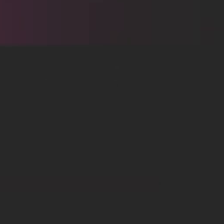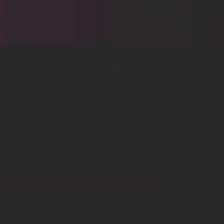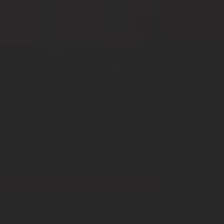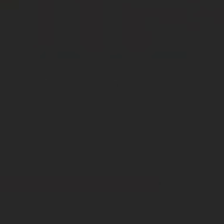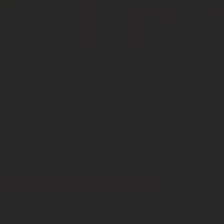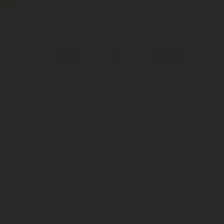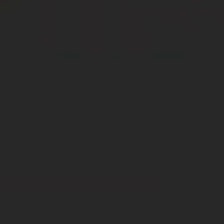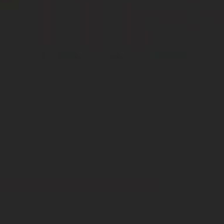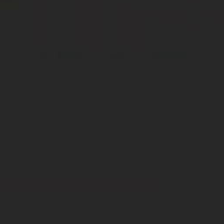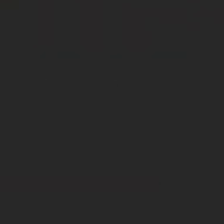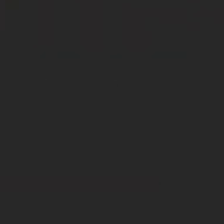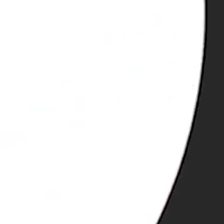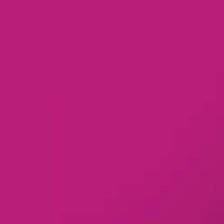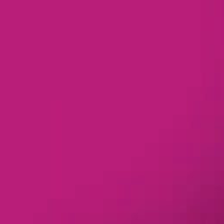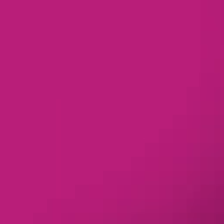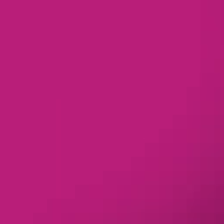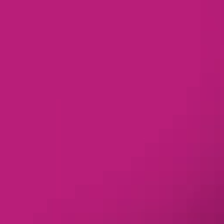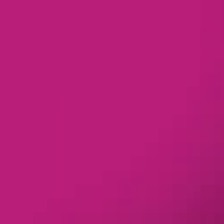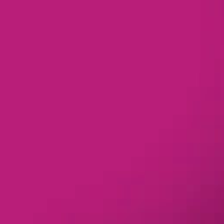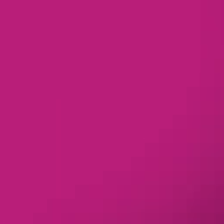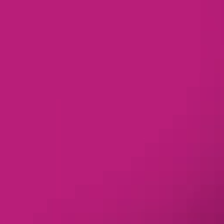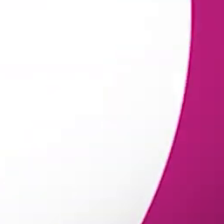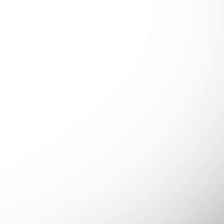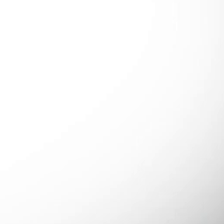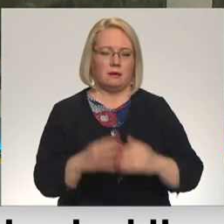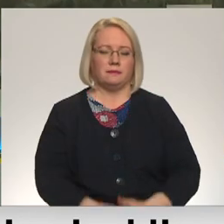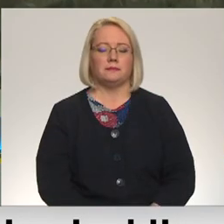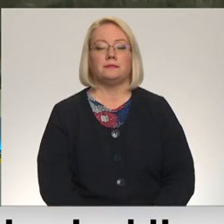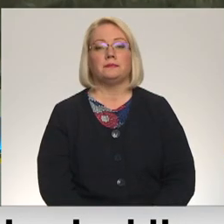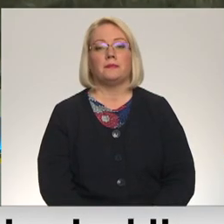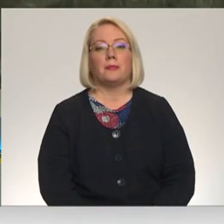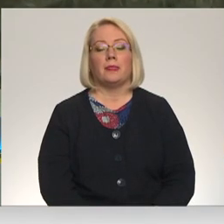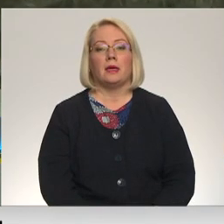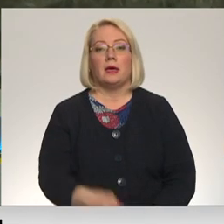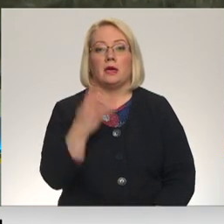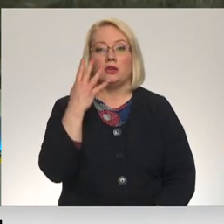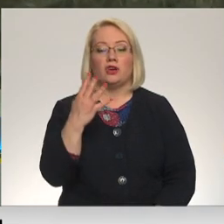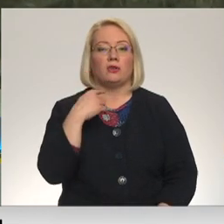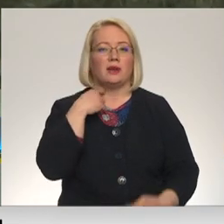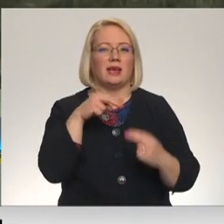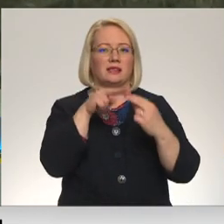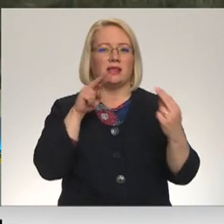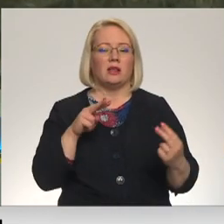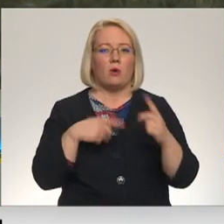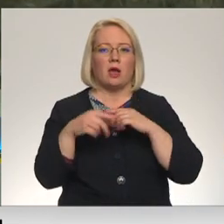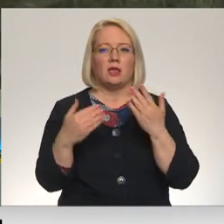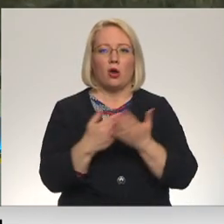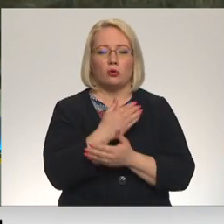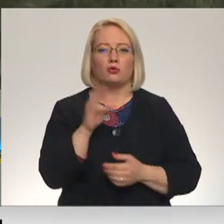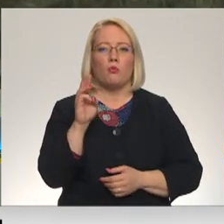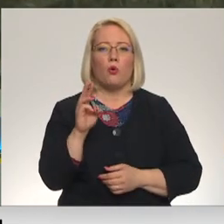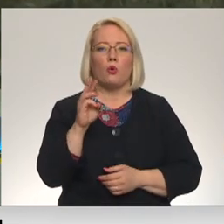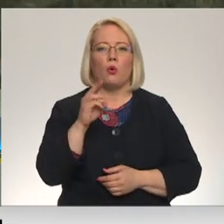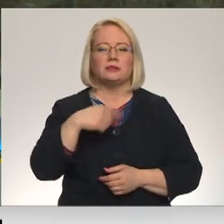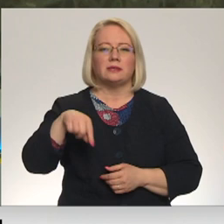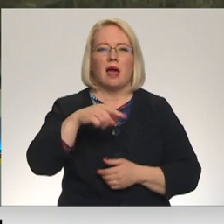Re, visi ēters ir te! Četru Rīgas tiltu atjaunošanai un mūkusals krastmals